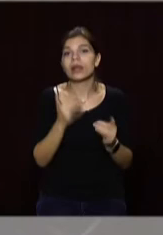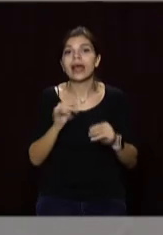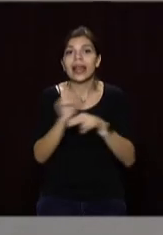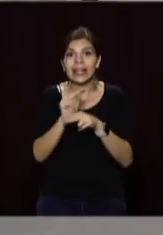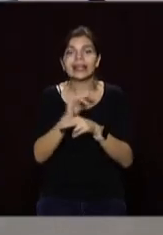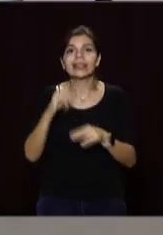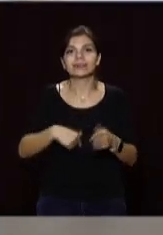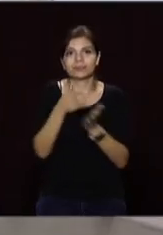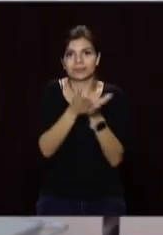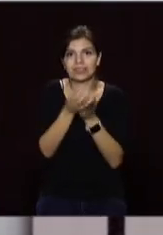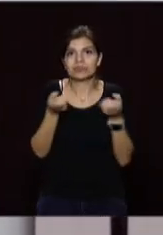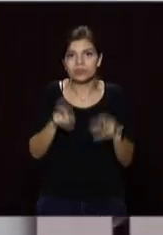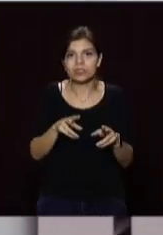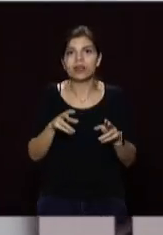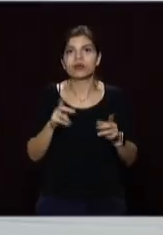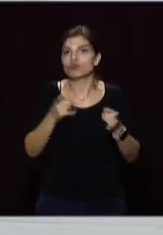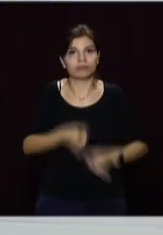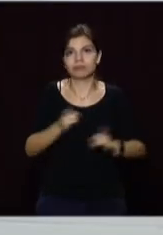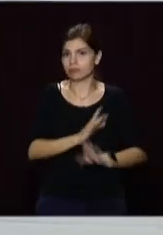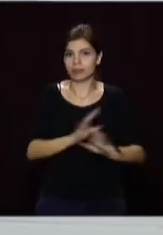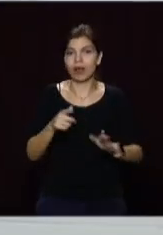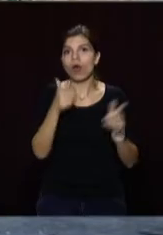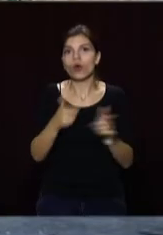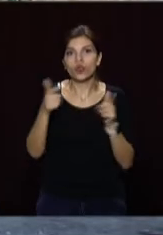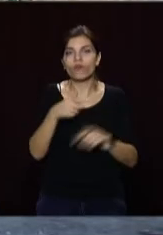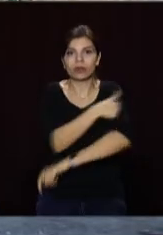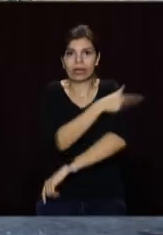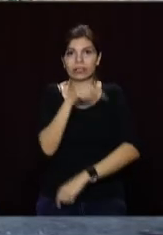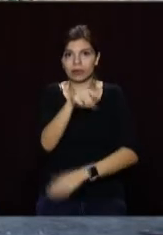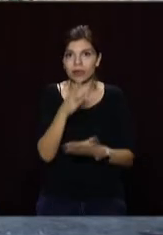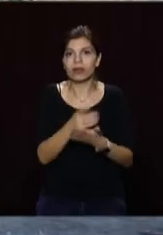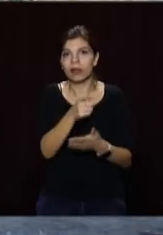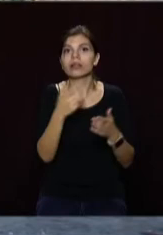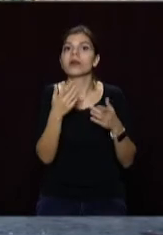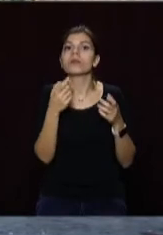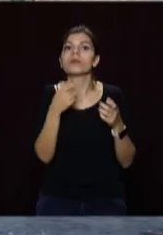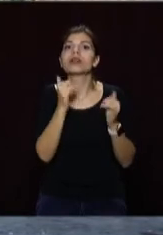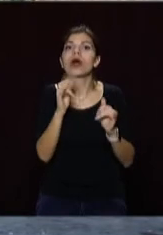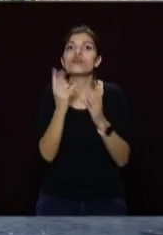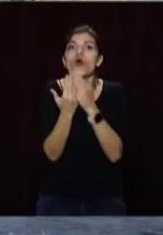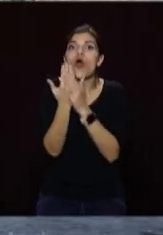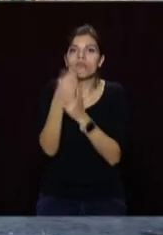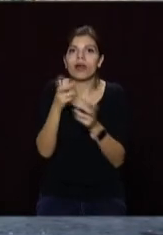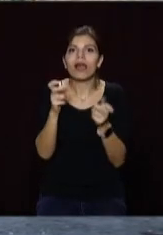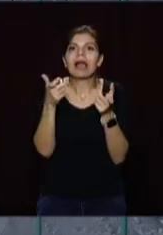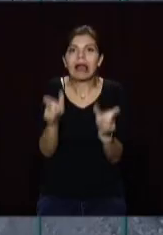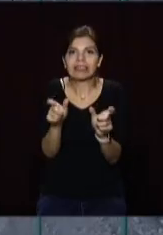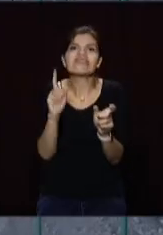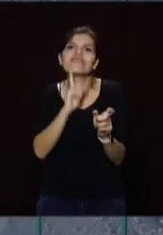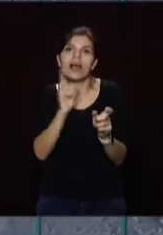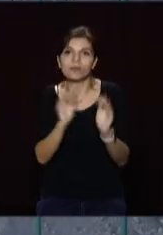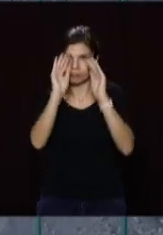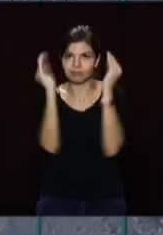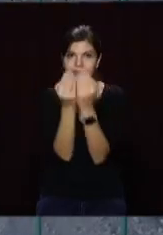лікування та стерилізації тварин у новому притулку готується власна клініка. Там передбачений карантинний блок для новеньких. Наразі хвостаті